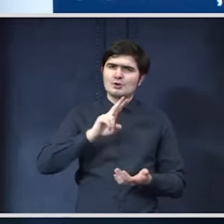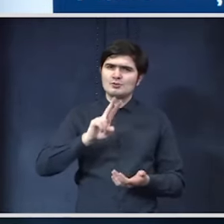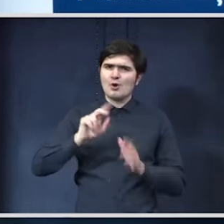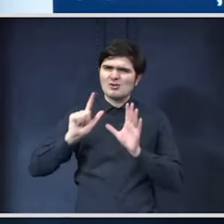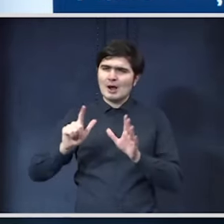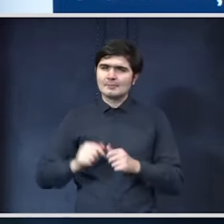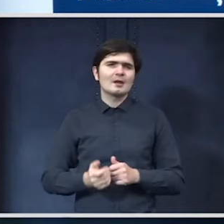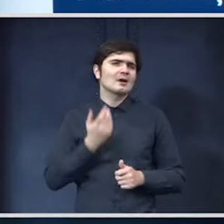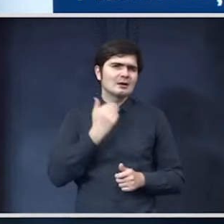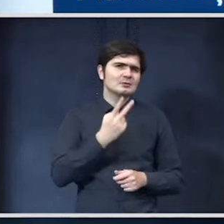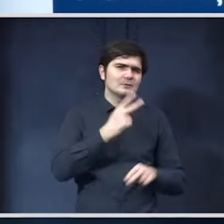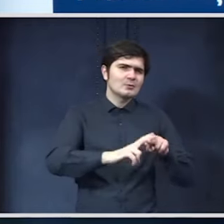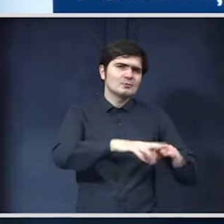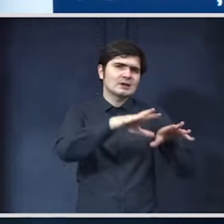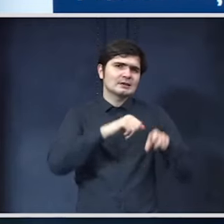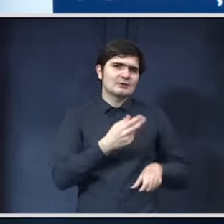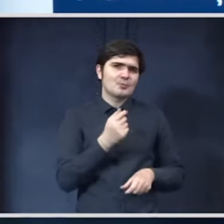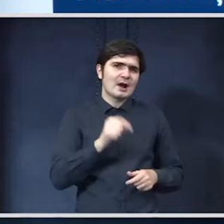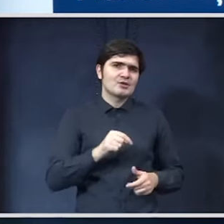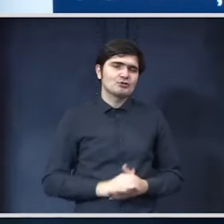vedea cum atragem și acești bani